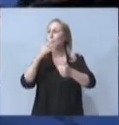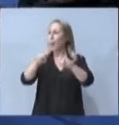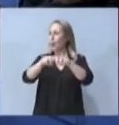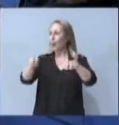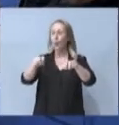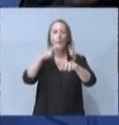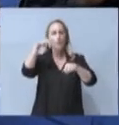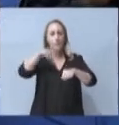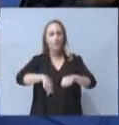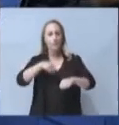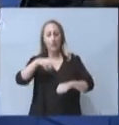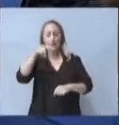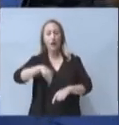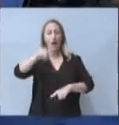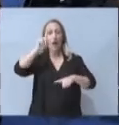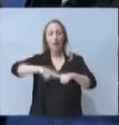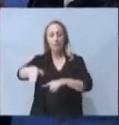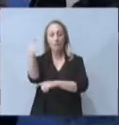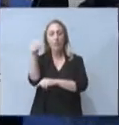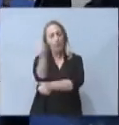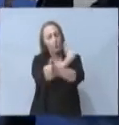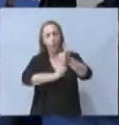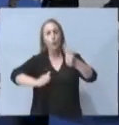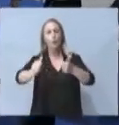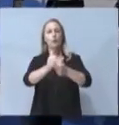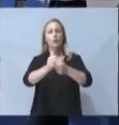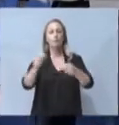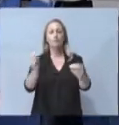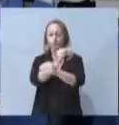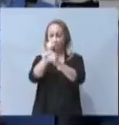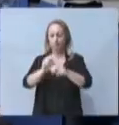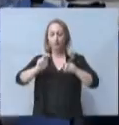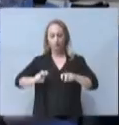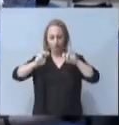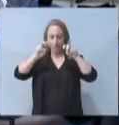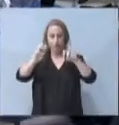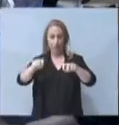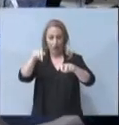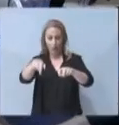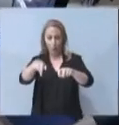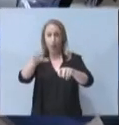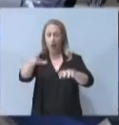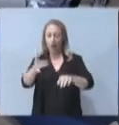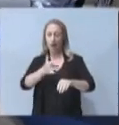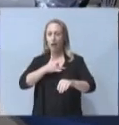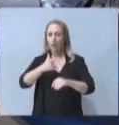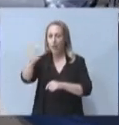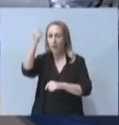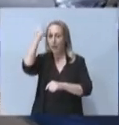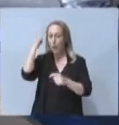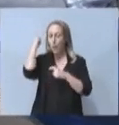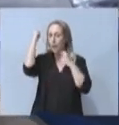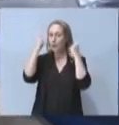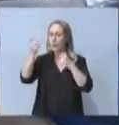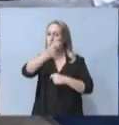κανονικότητα με επίκεντρο την οικονομία και τις επενδύσεις. Δίνονταν σέμφαση σε δύο κοινωνικές ομάδες με ιδιαίτερα